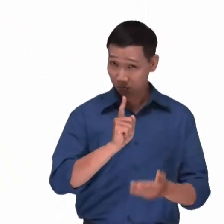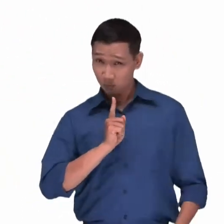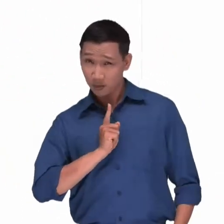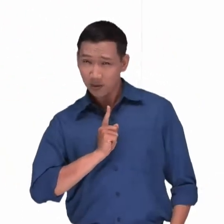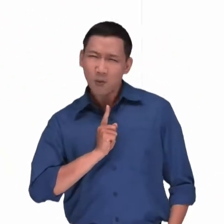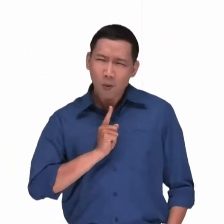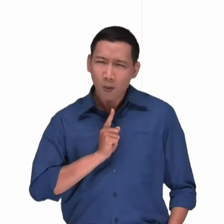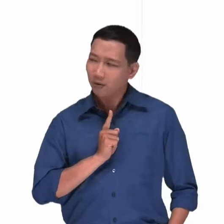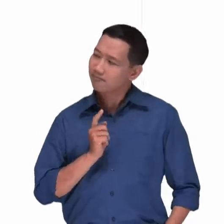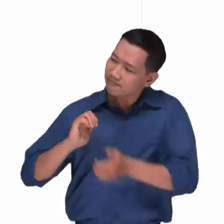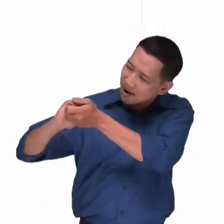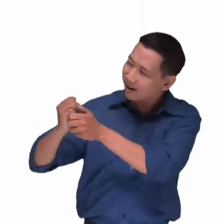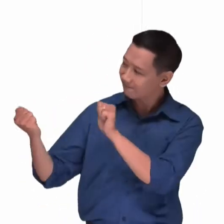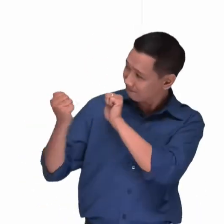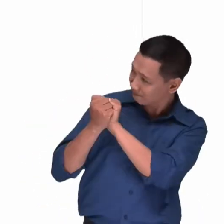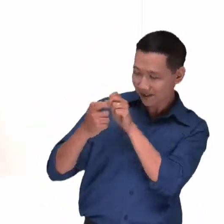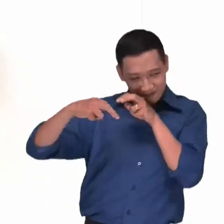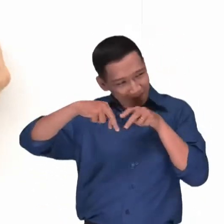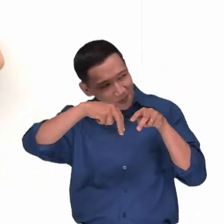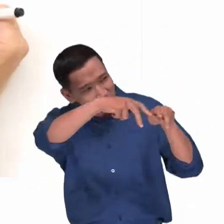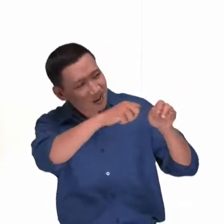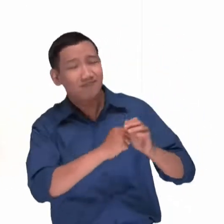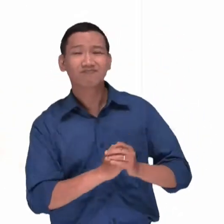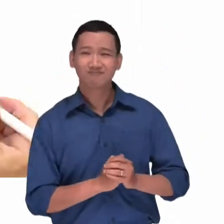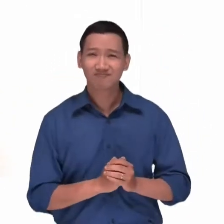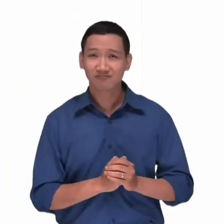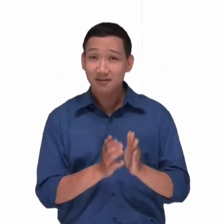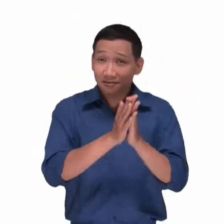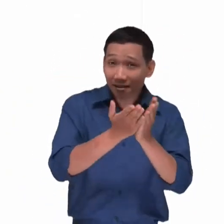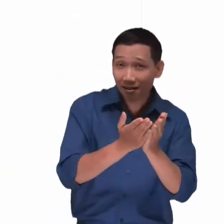Đừng đi bồ một mình đến trường Hãy đi với một người bạn